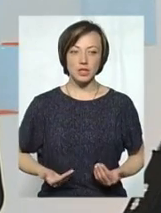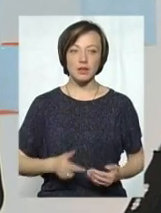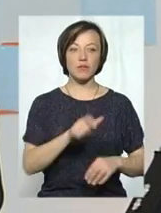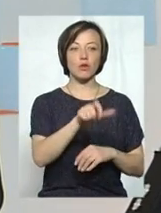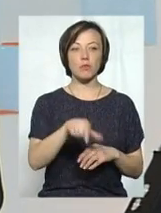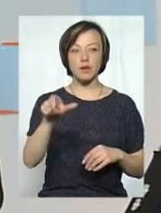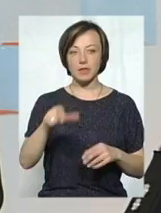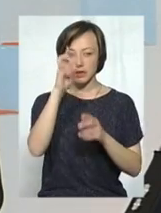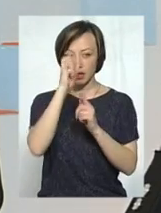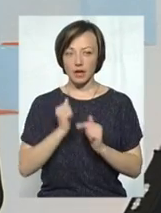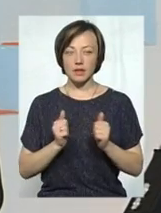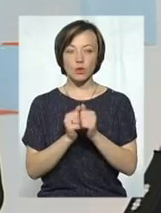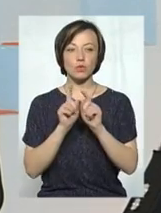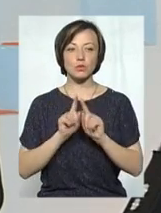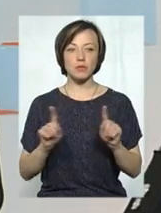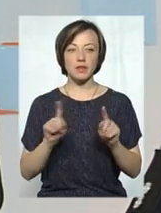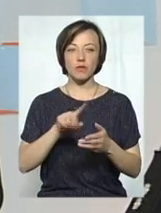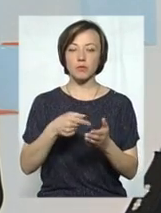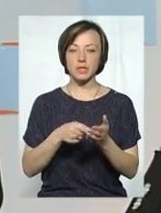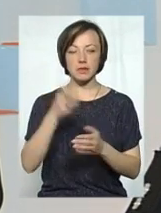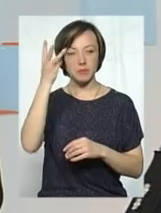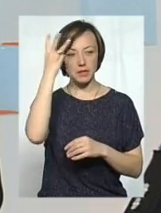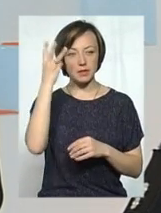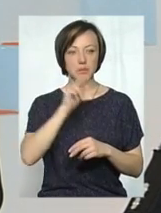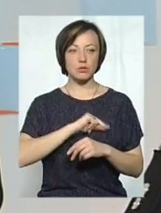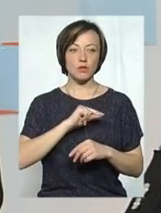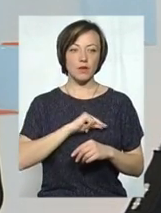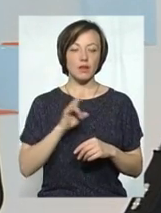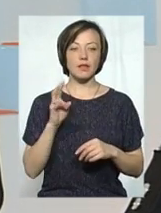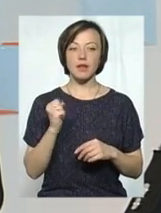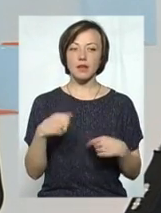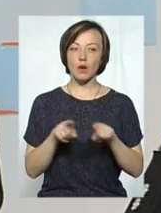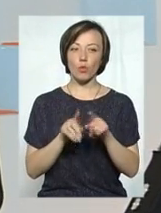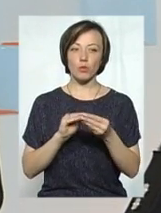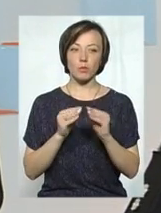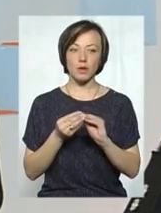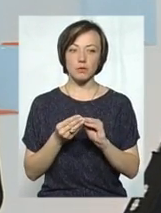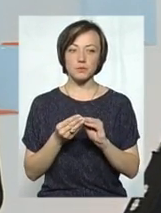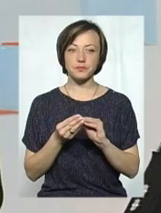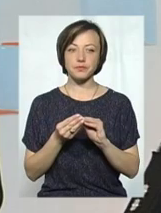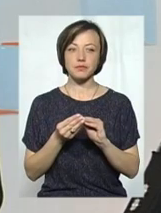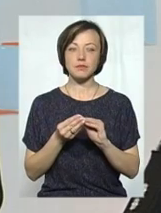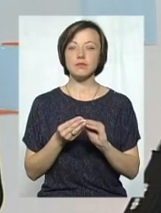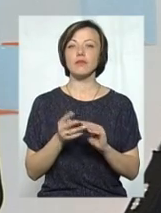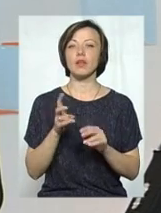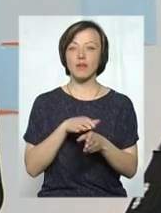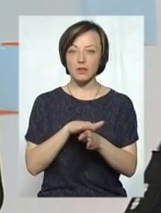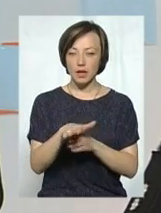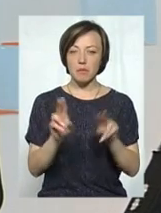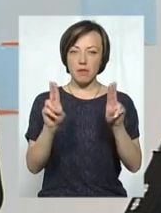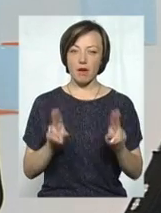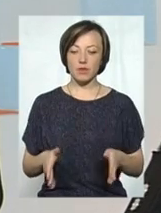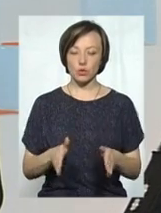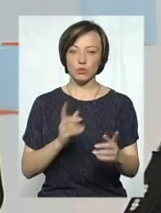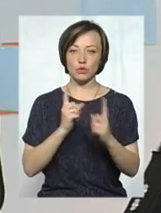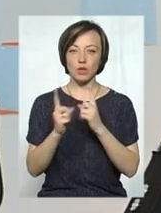країни, особливо в містах Хмельницького ми працювали, на таку проблему як дотримання правил дорожнього руху. Ми проводили